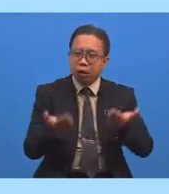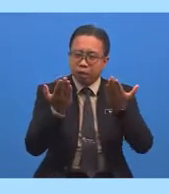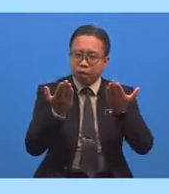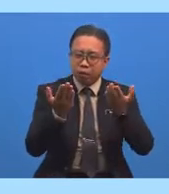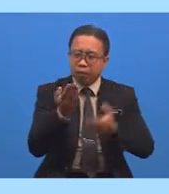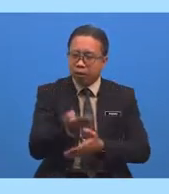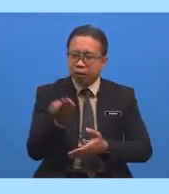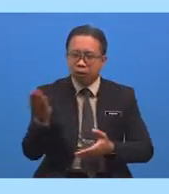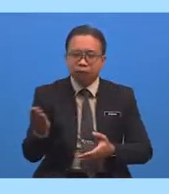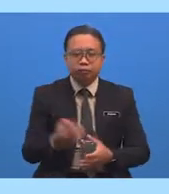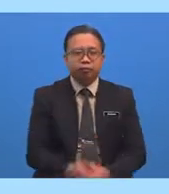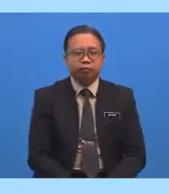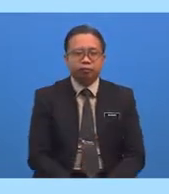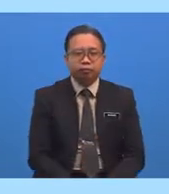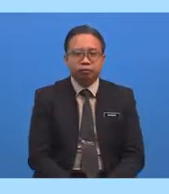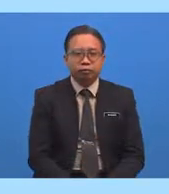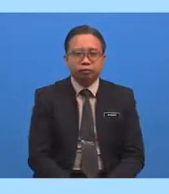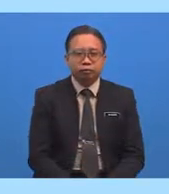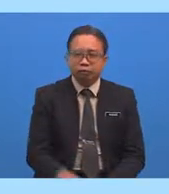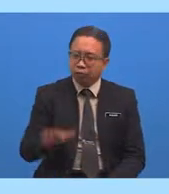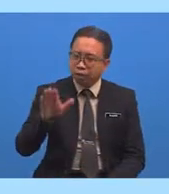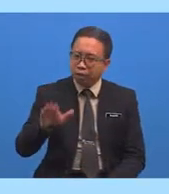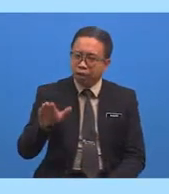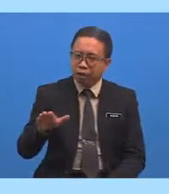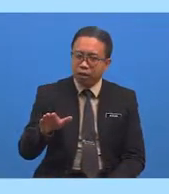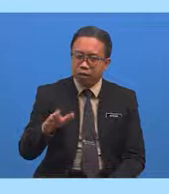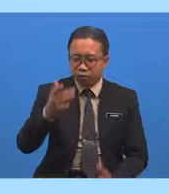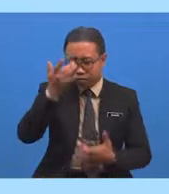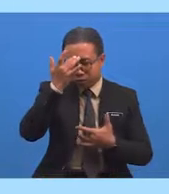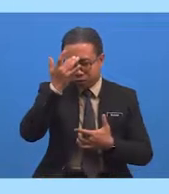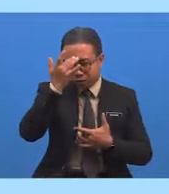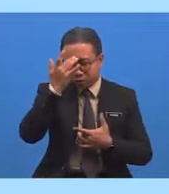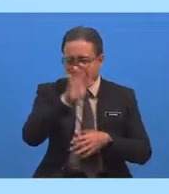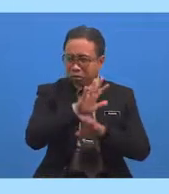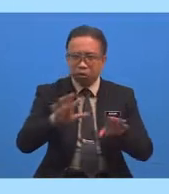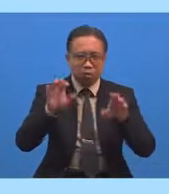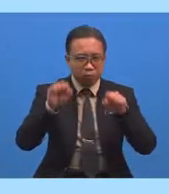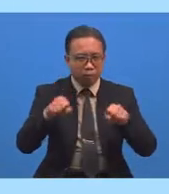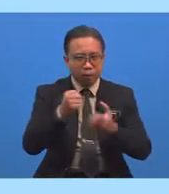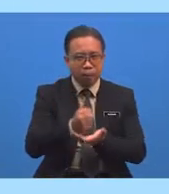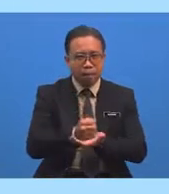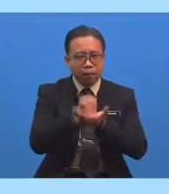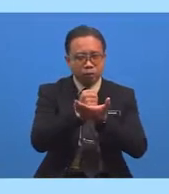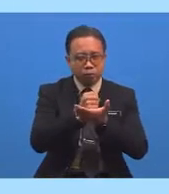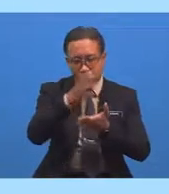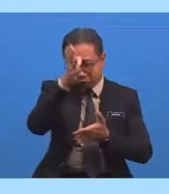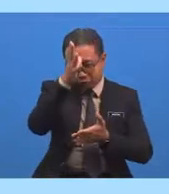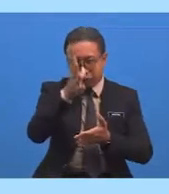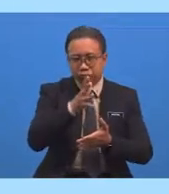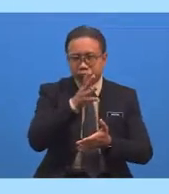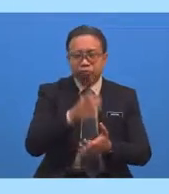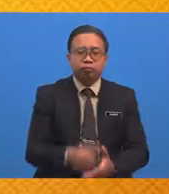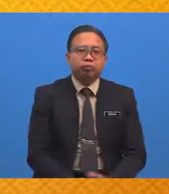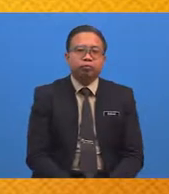Anak Yang Kurang Sihat Tidak Bampu Untuk Membantu Ibu Bapanya